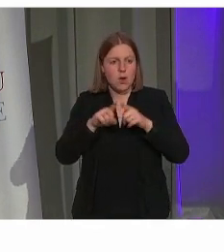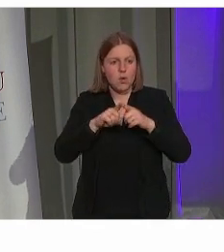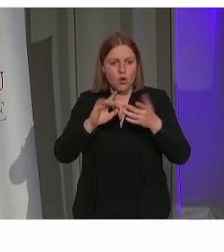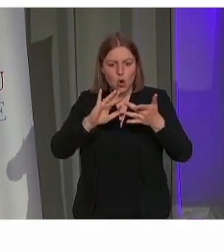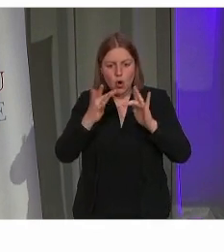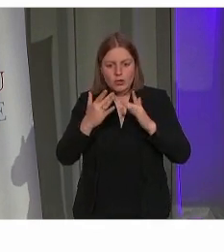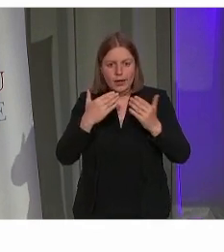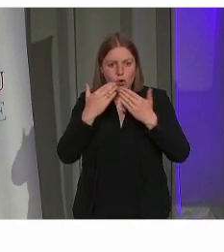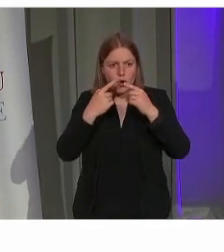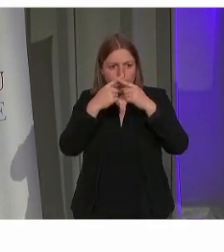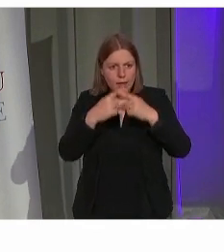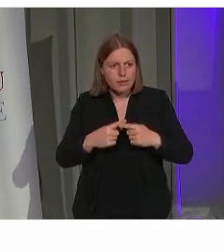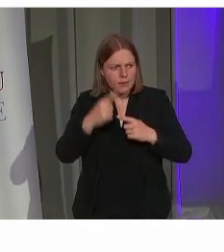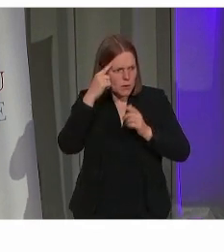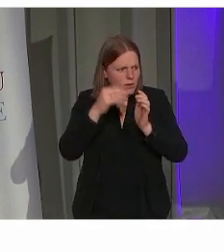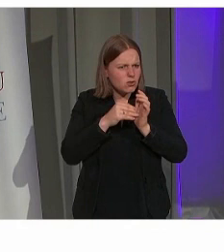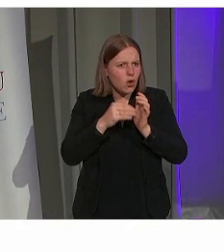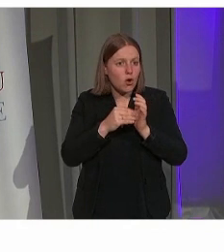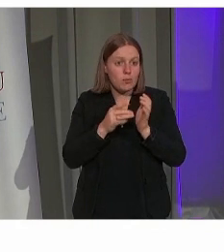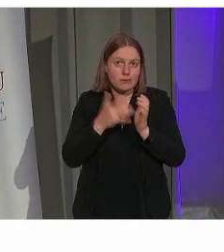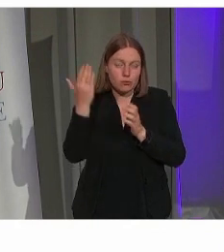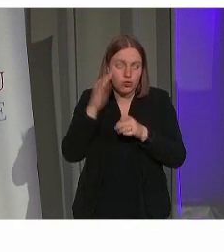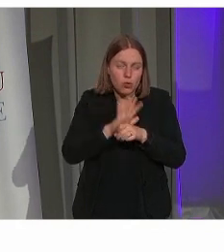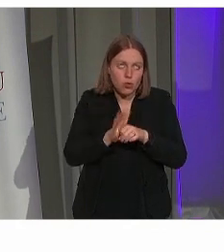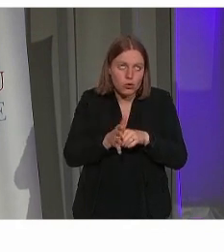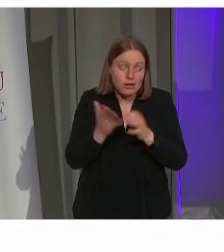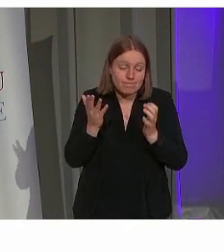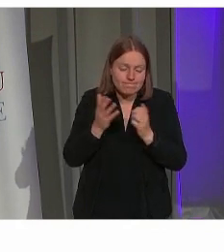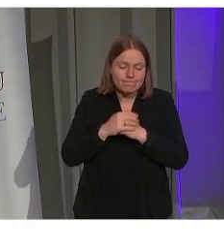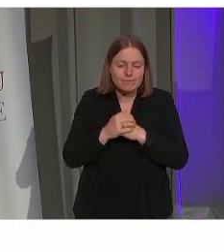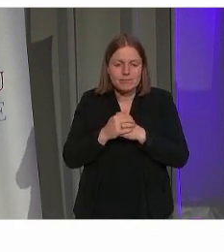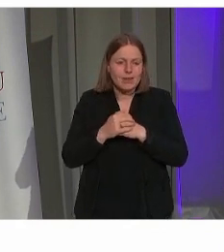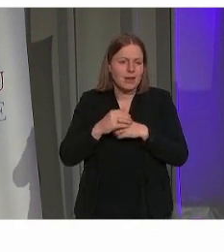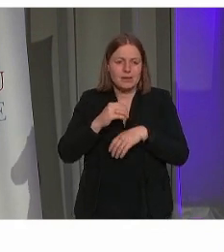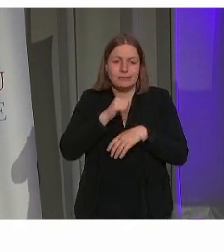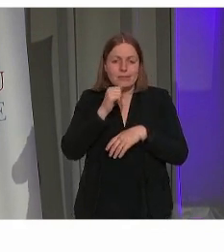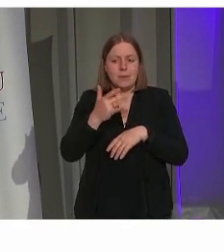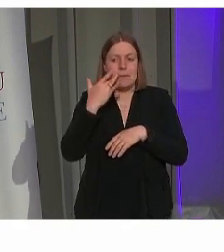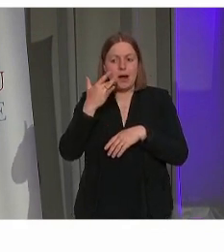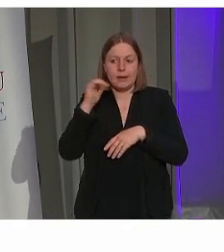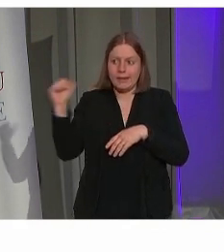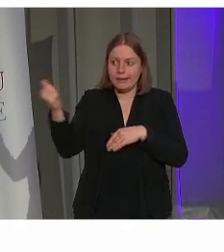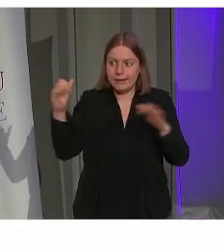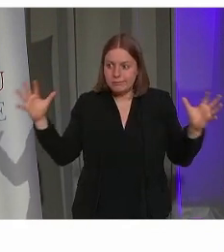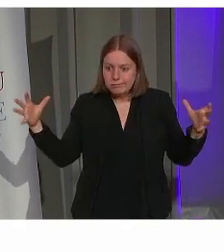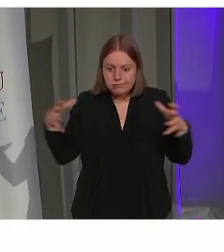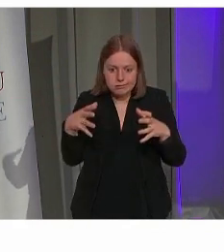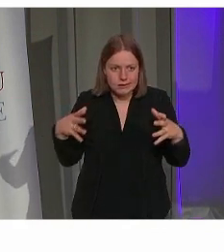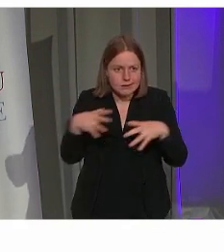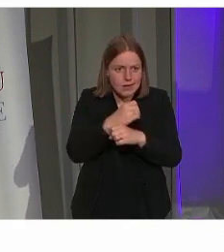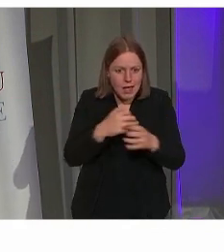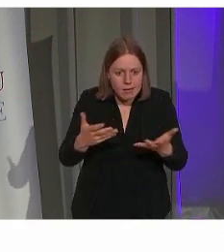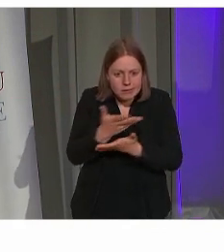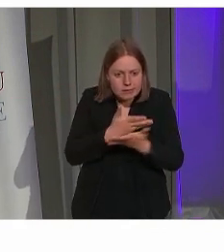vragenlijst gedaan. Remember, het was corona. Het was niet zo evident om iedereen bijeen te krijgen.